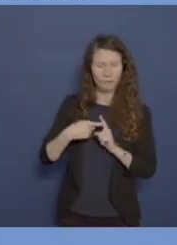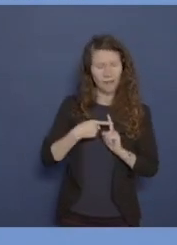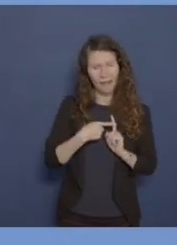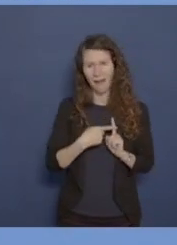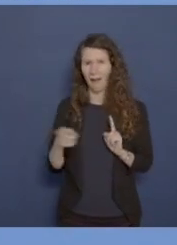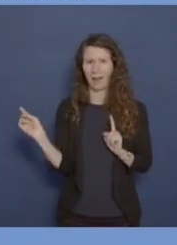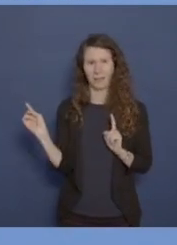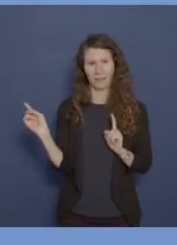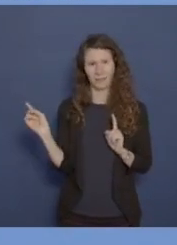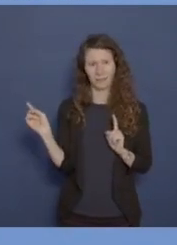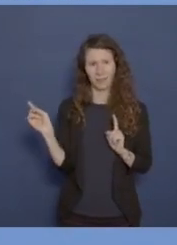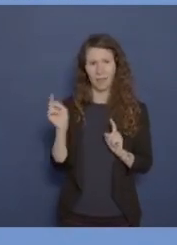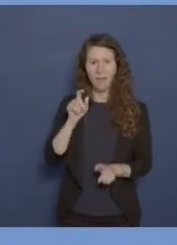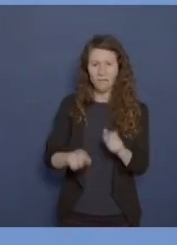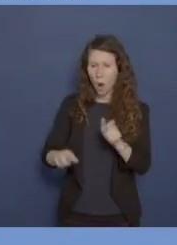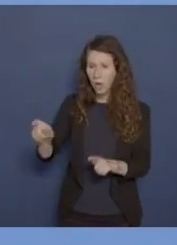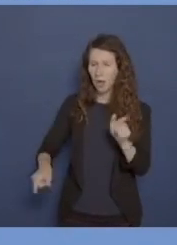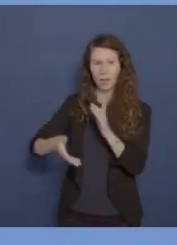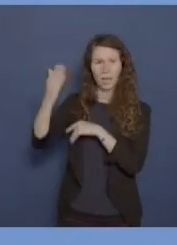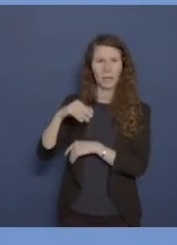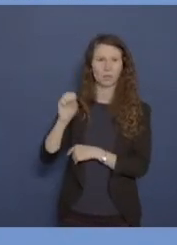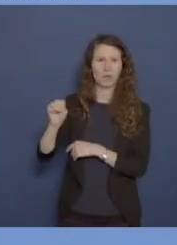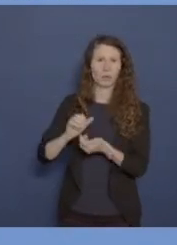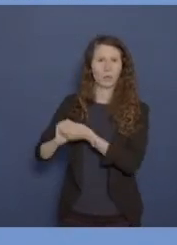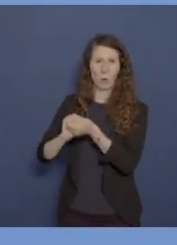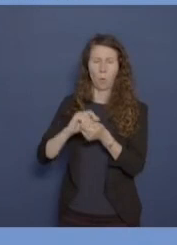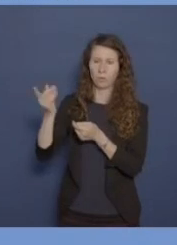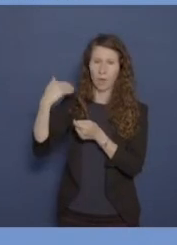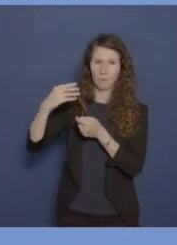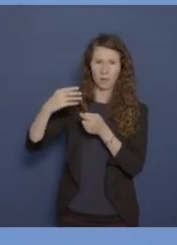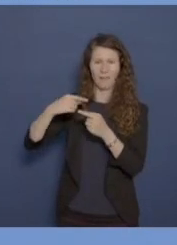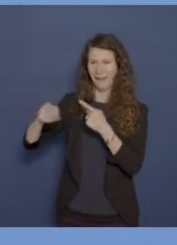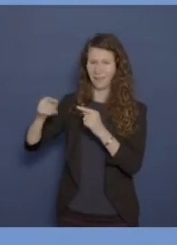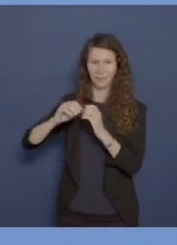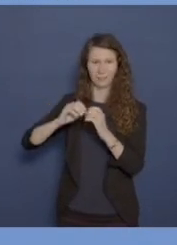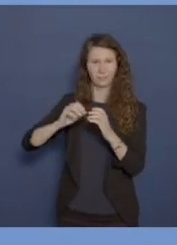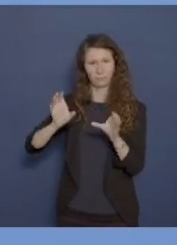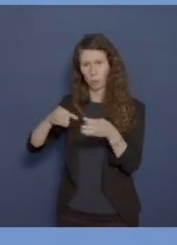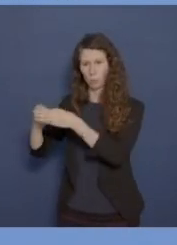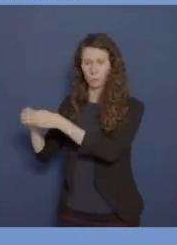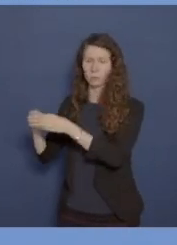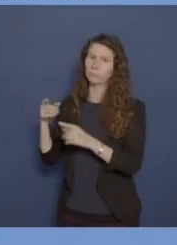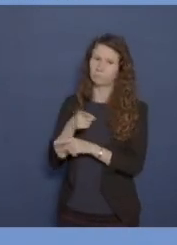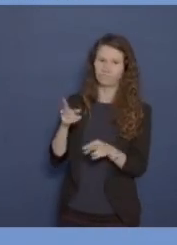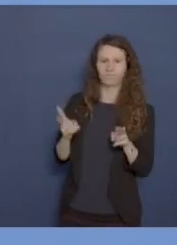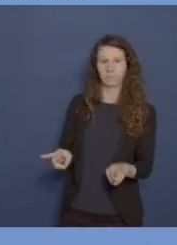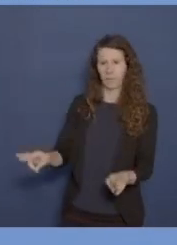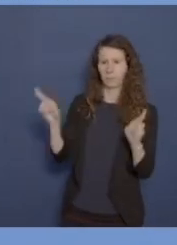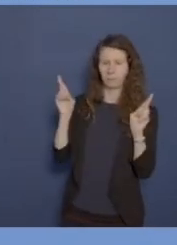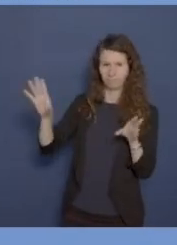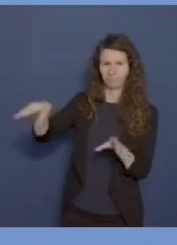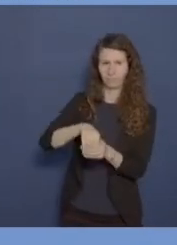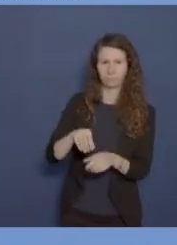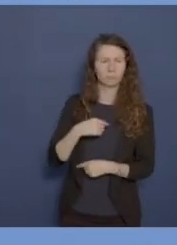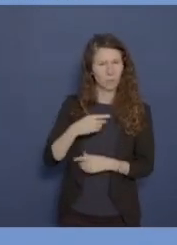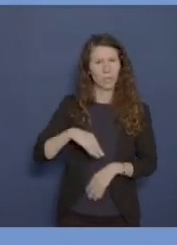Völkern der einstigen Sowjetunion dort auch dem auch Rechnung trägt. Ich kann gerne auch noch